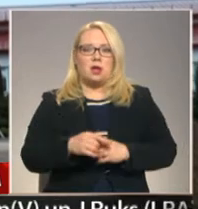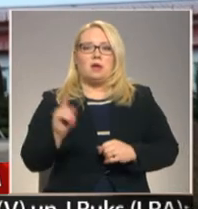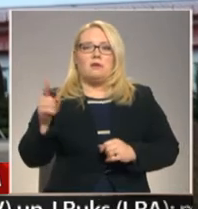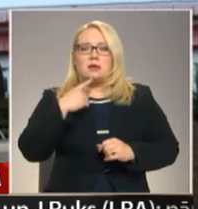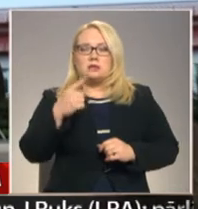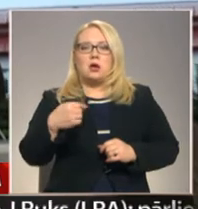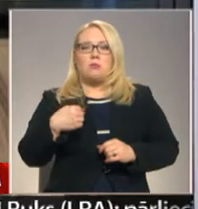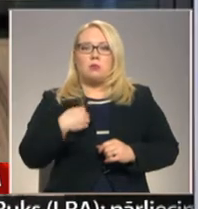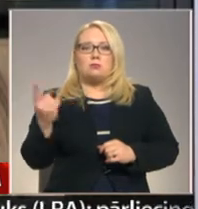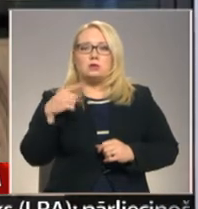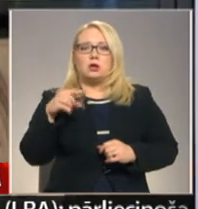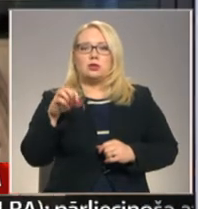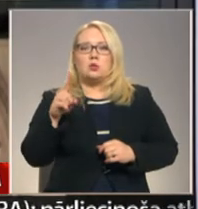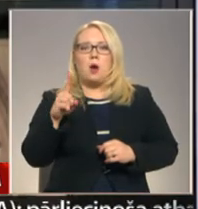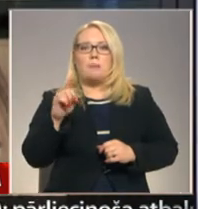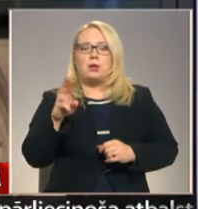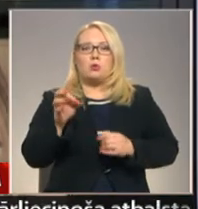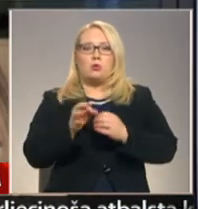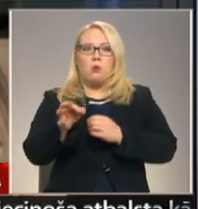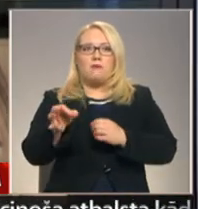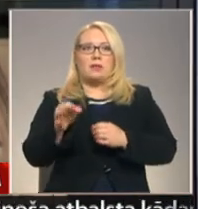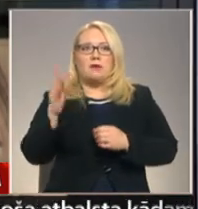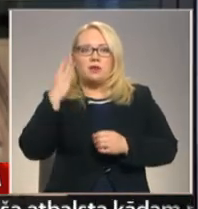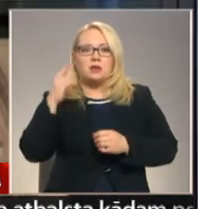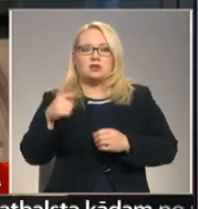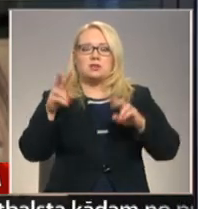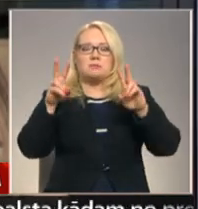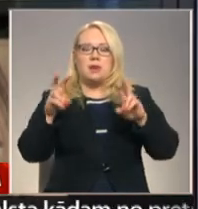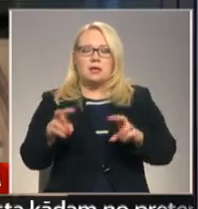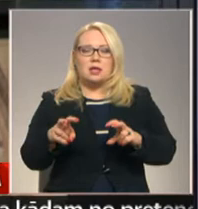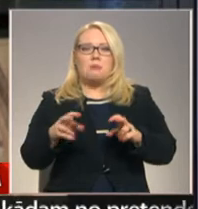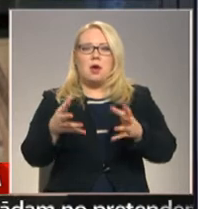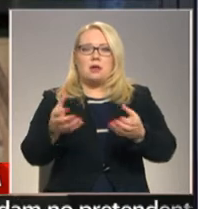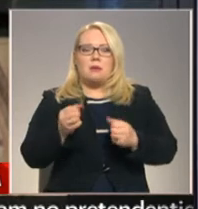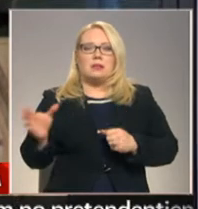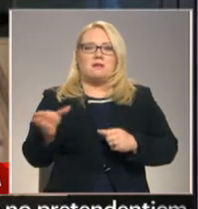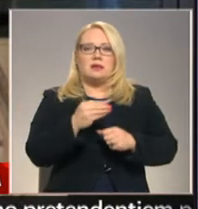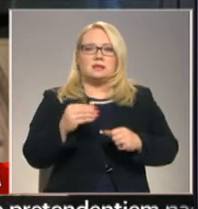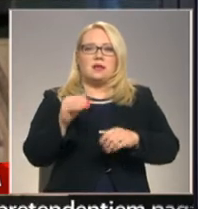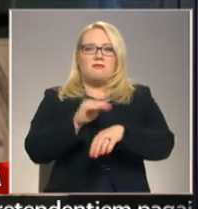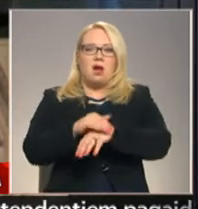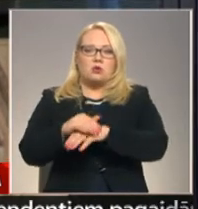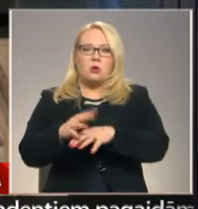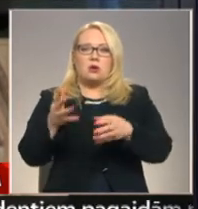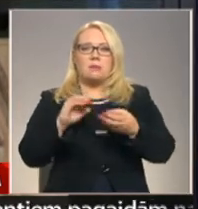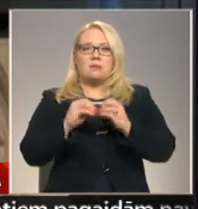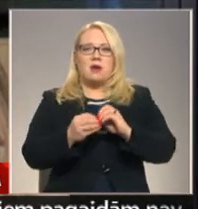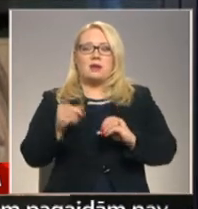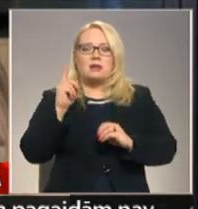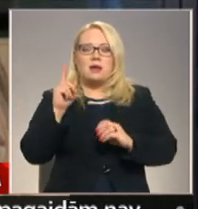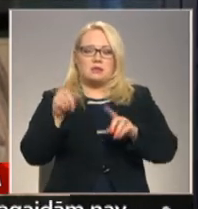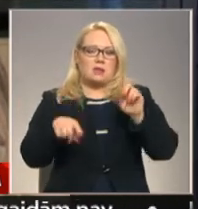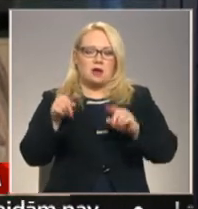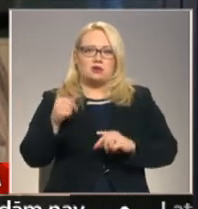arī stopiņu novadā ir viedoklis, ka šajā pētījumā ņemtie visi faktori, ņemtie vērā tikai daži